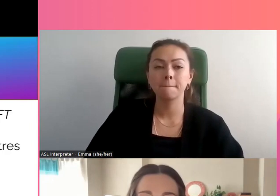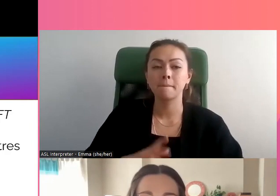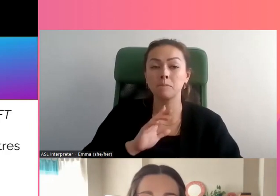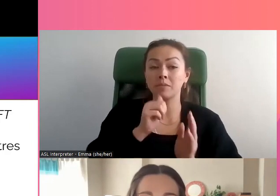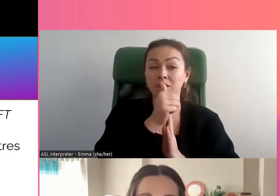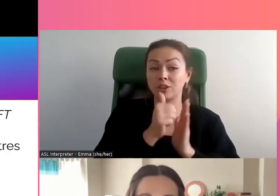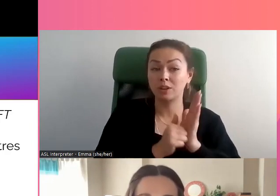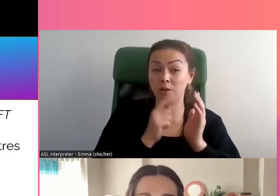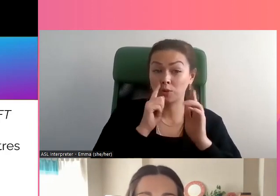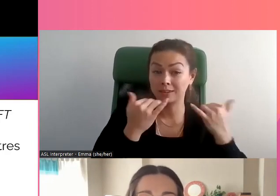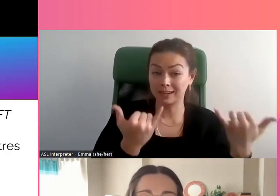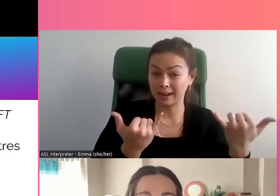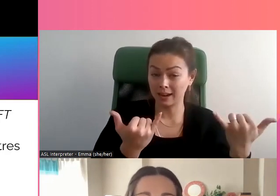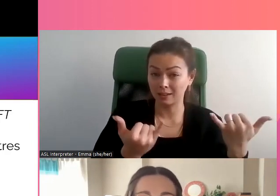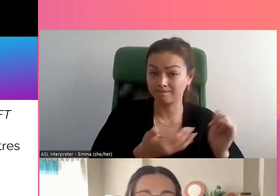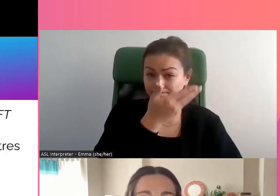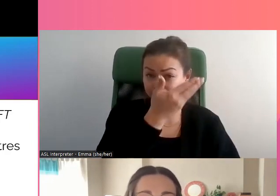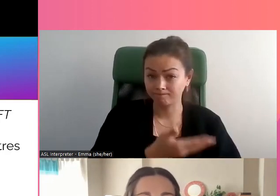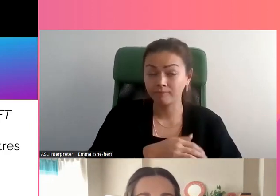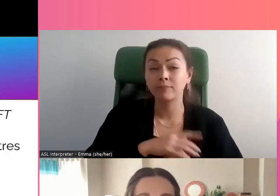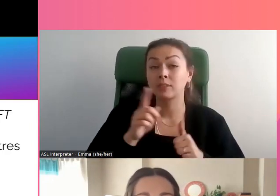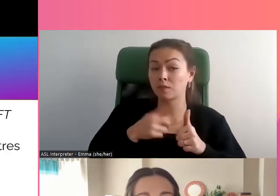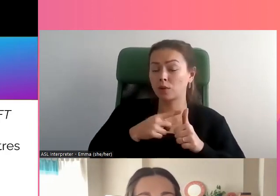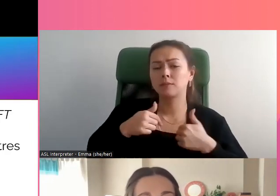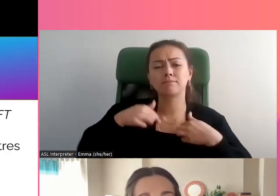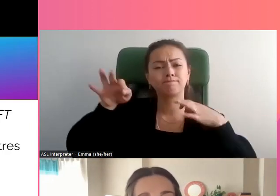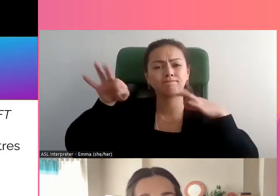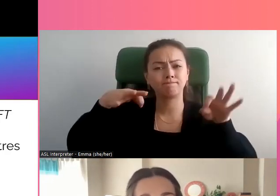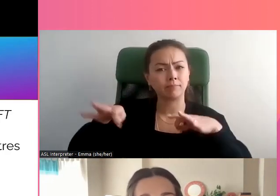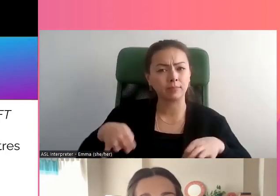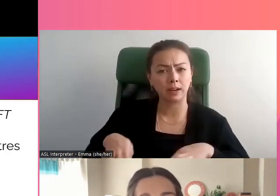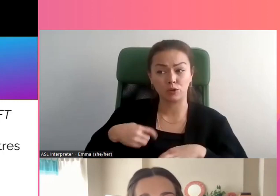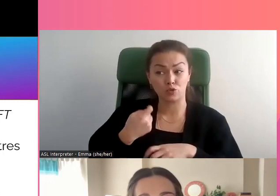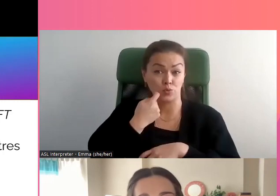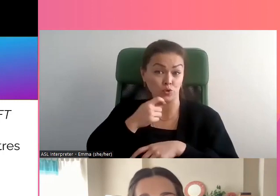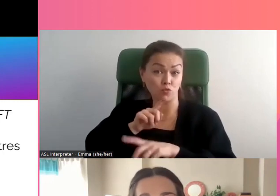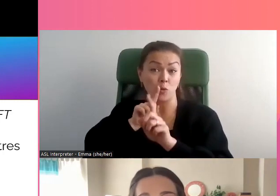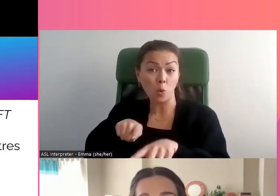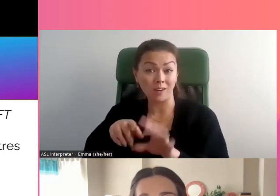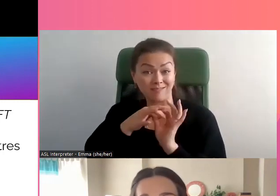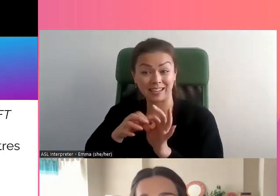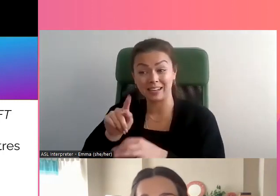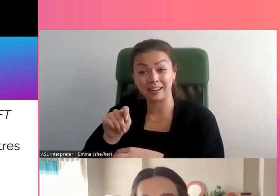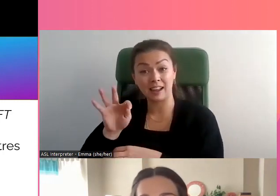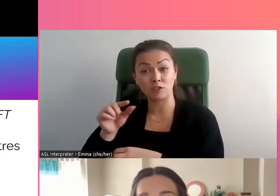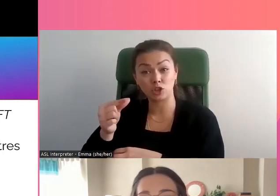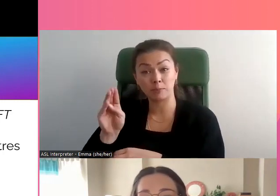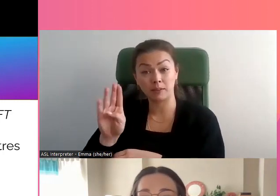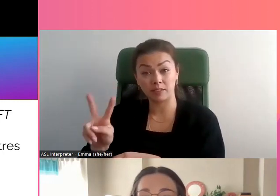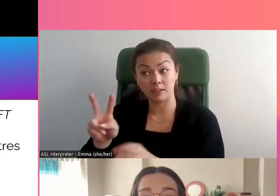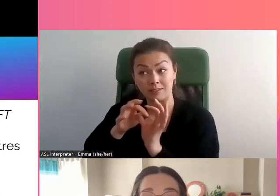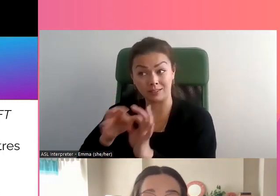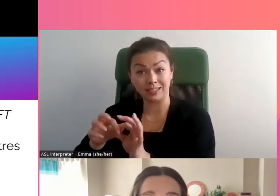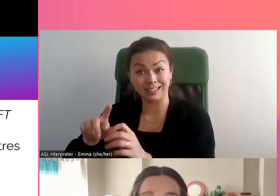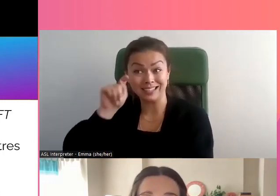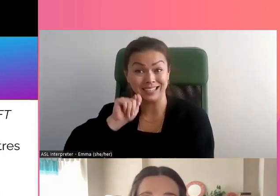Alors, voici l'ordre du jour d'aujourd'hui. Alors, bien sûr, nous allons parler des conclusions de notre rapport qui porte sur la